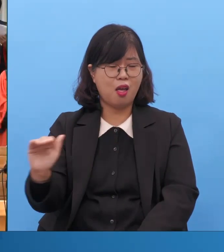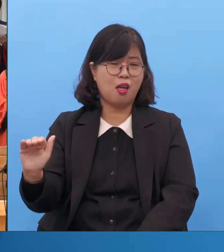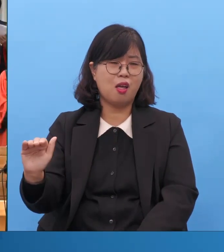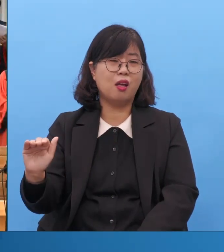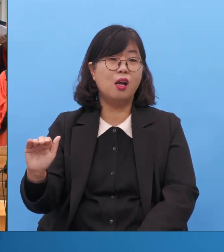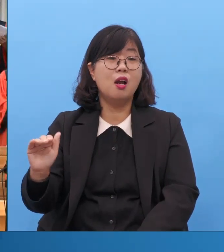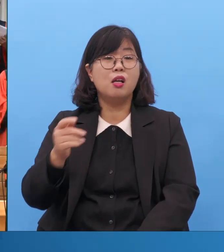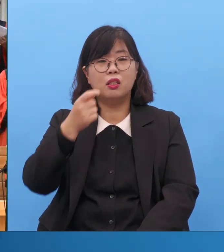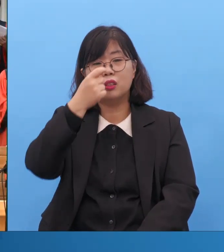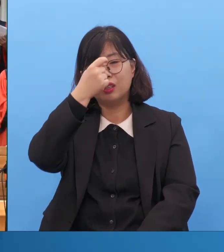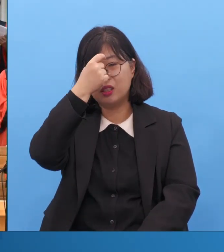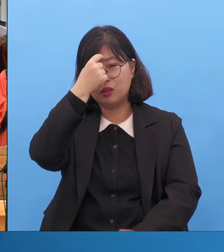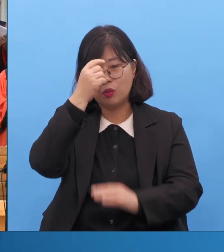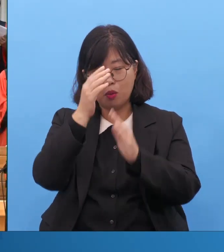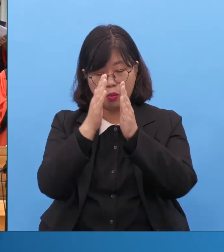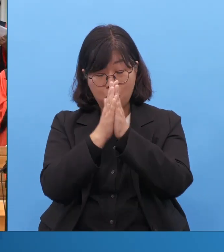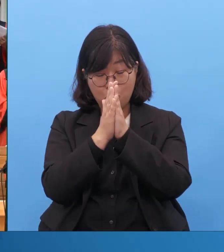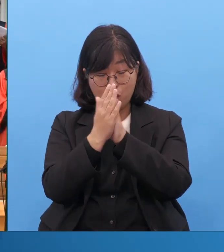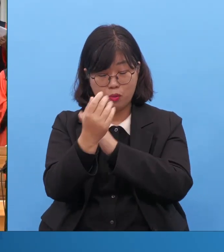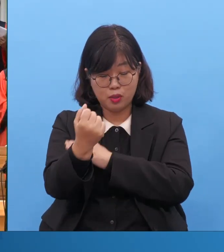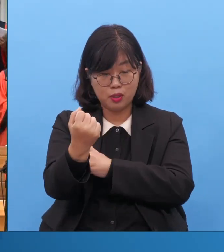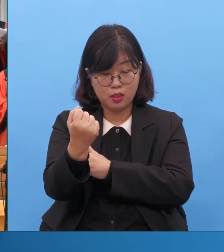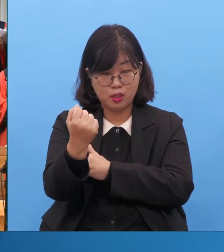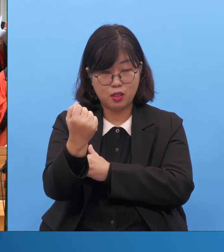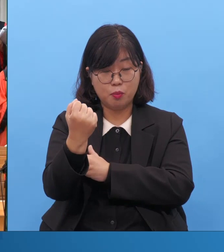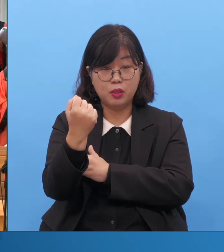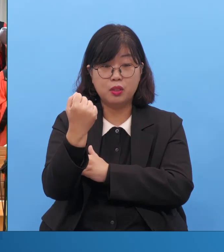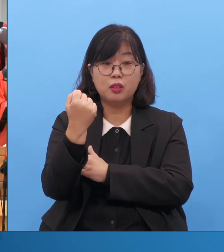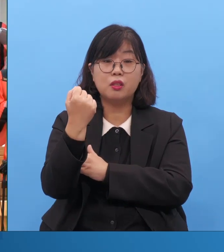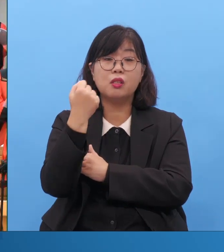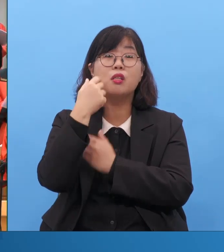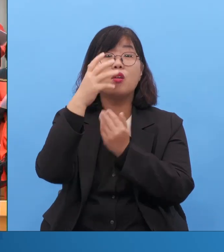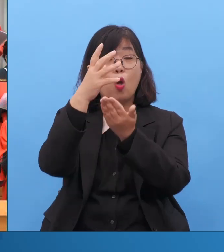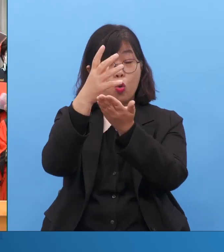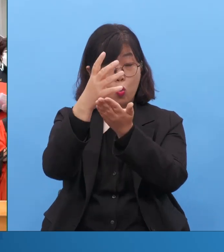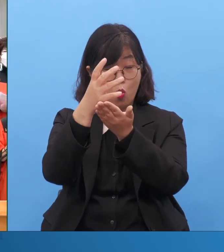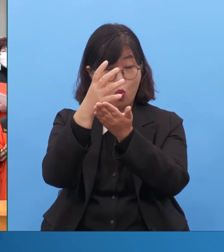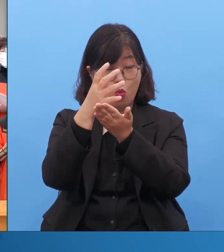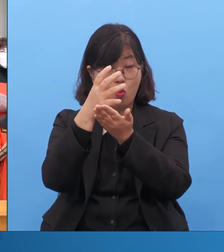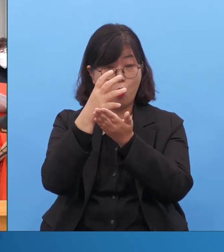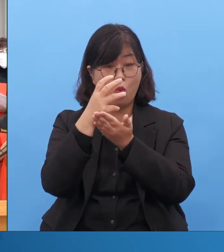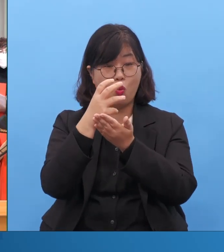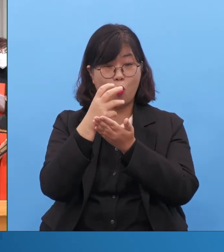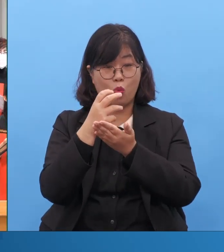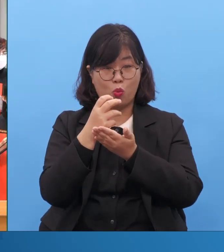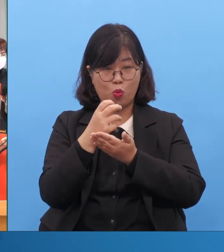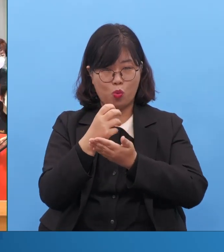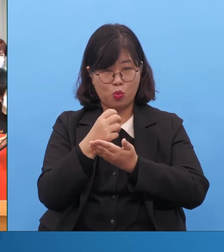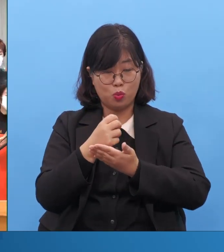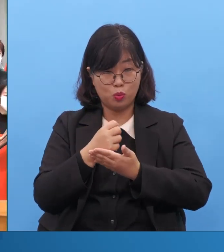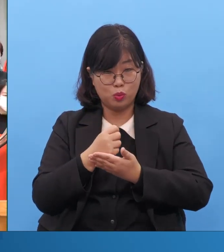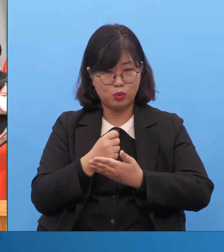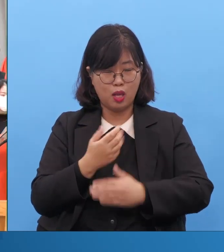위도로 이들었고